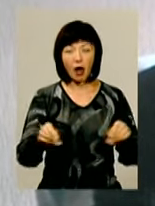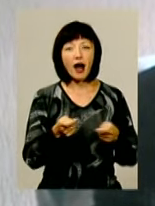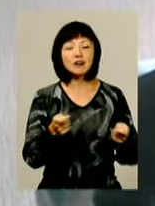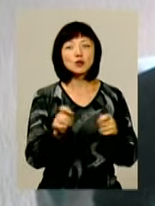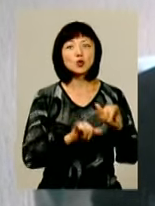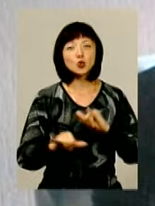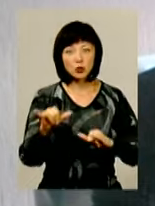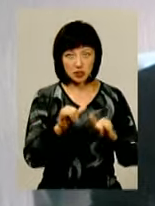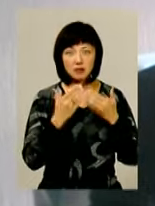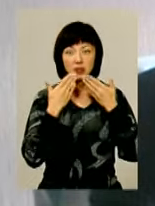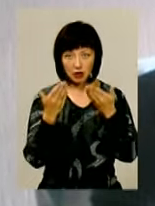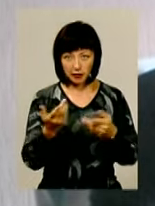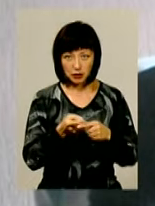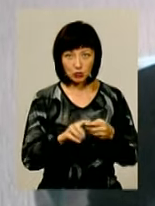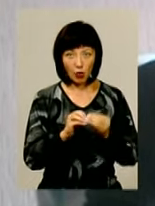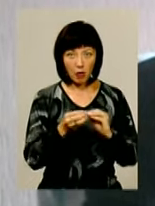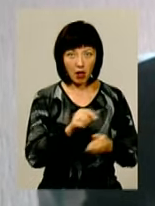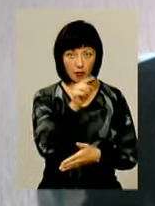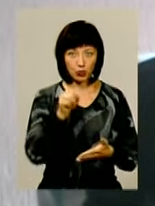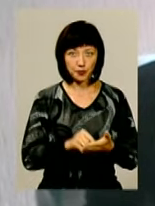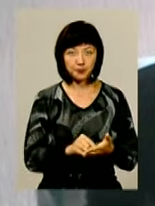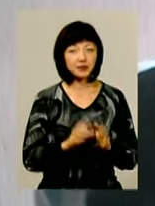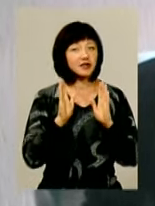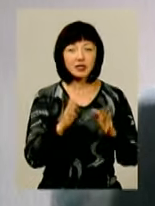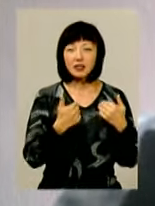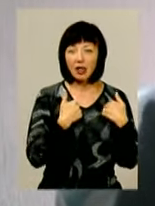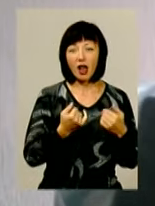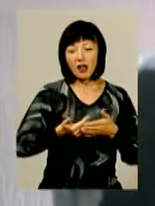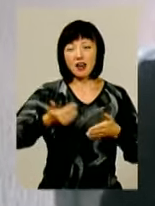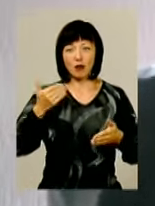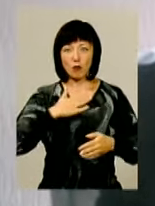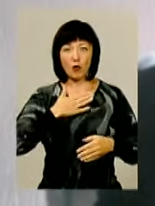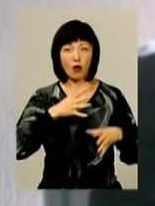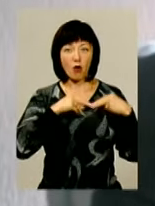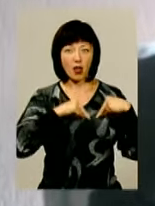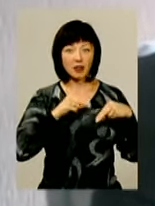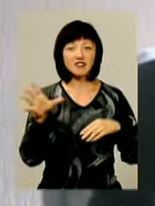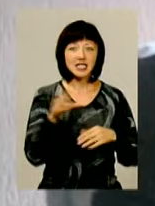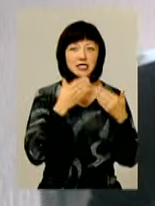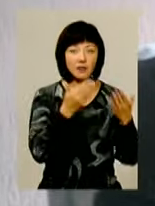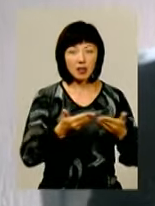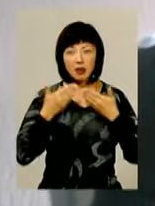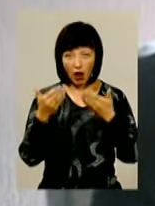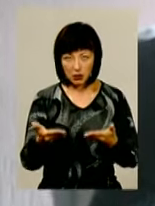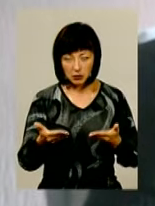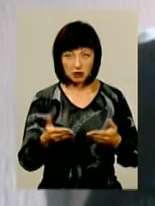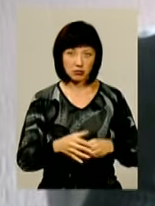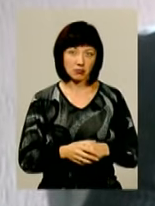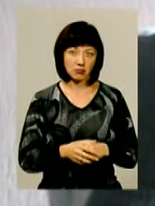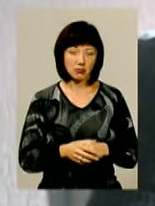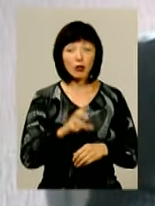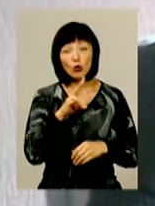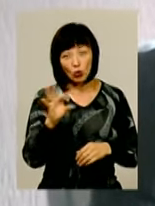от ви особисто зверталися з цією проблемою, аби її врегулювати? Не тільки я, а що до мене попередники, всі зверталися. Всі звертаємося.